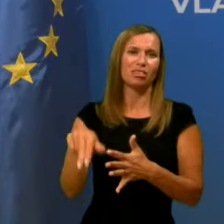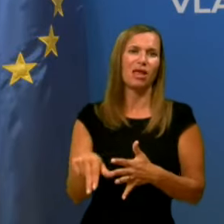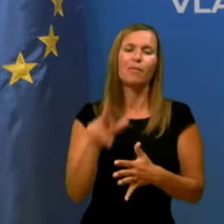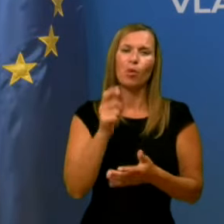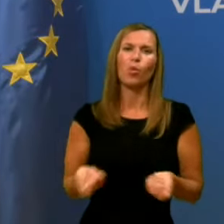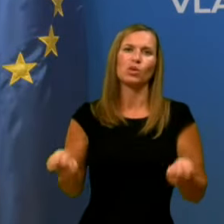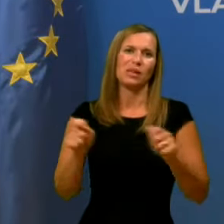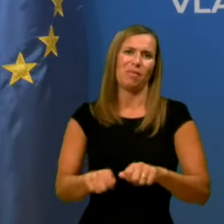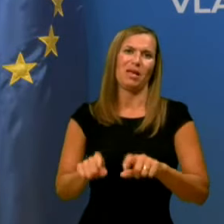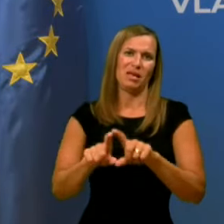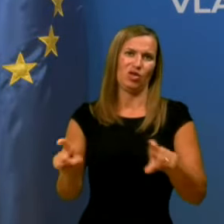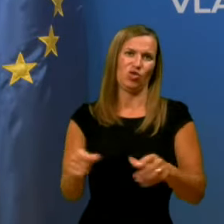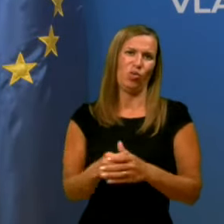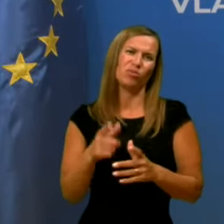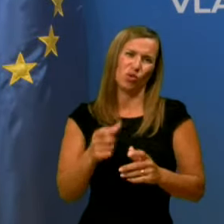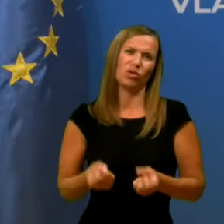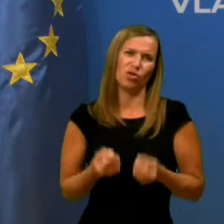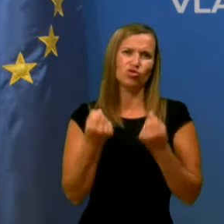drugem času.